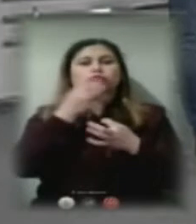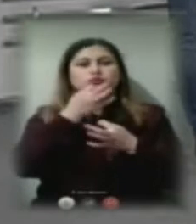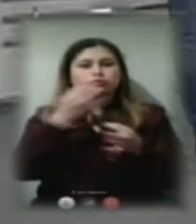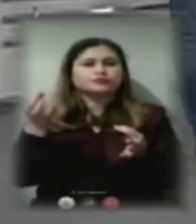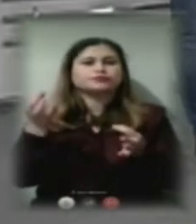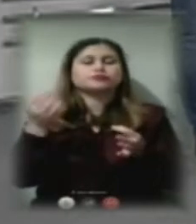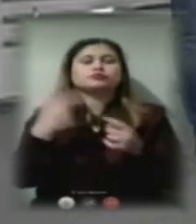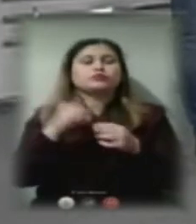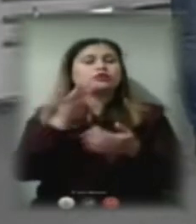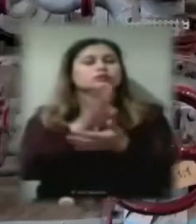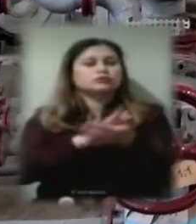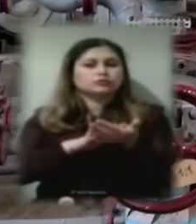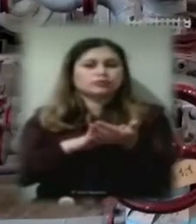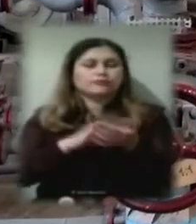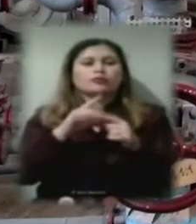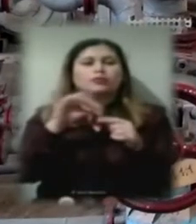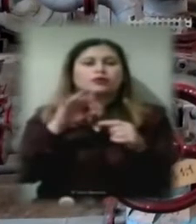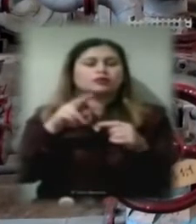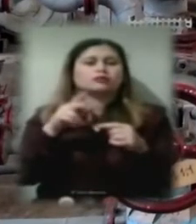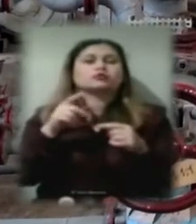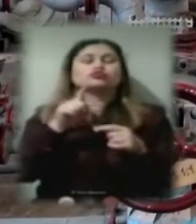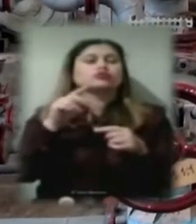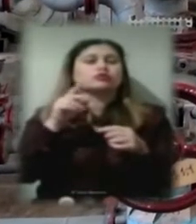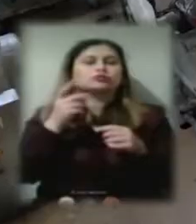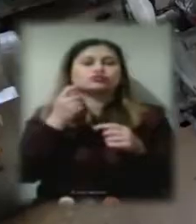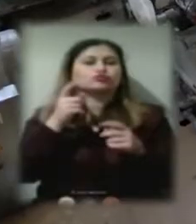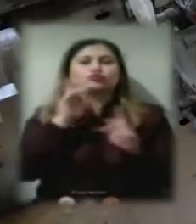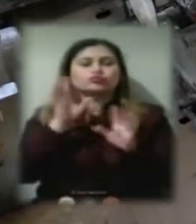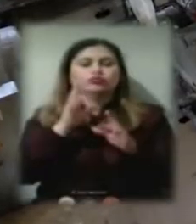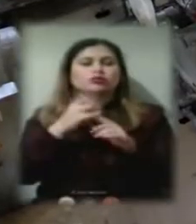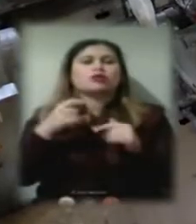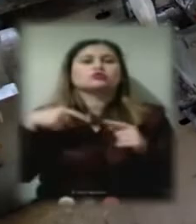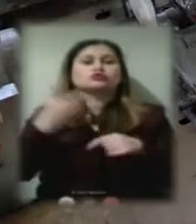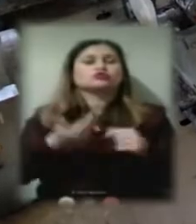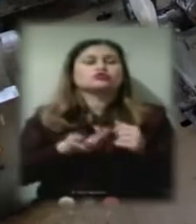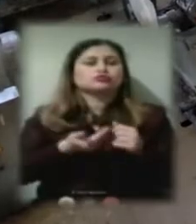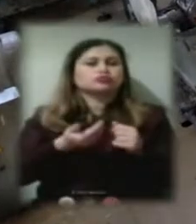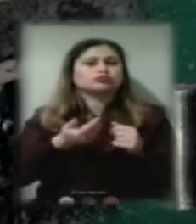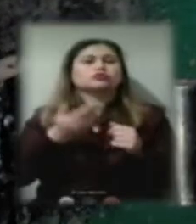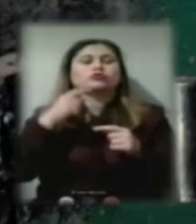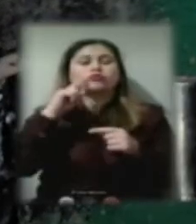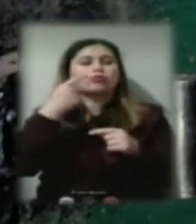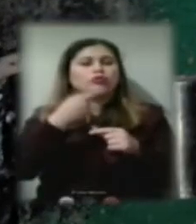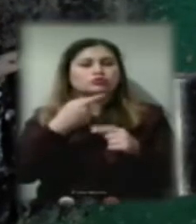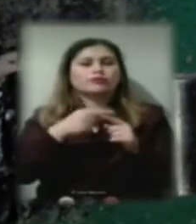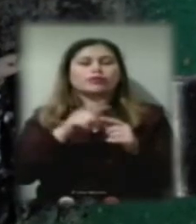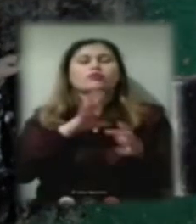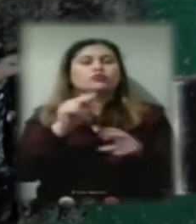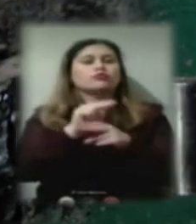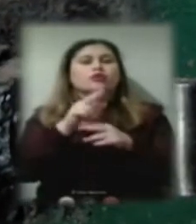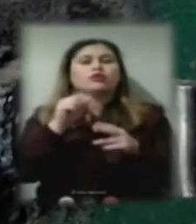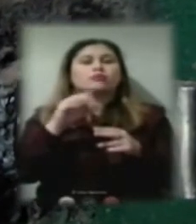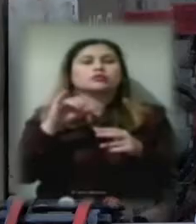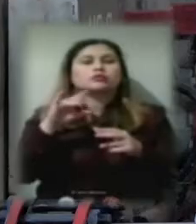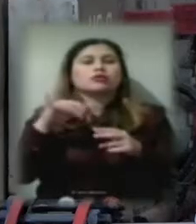вибачитись перед незручностями на наступний рік, але ж там запланований не тільки капітальний ремонт котельні, а